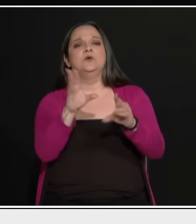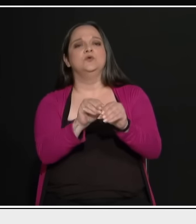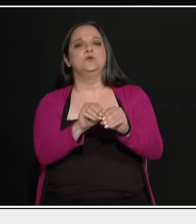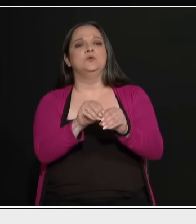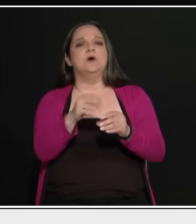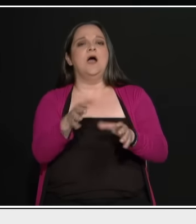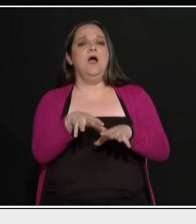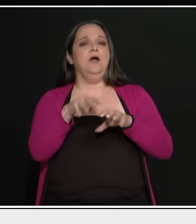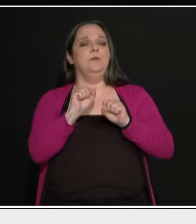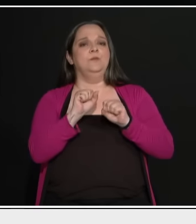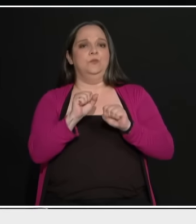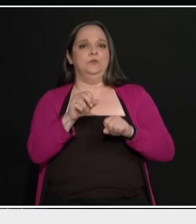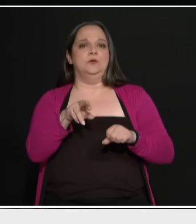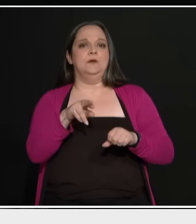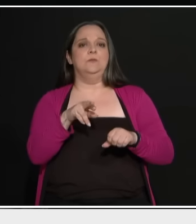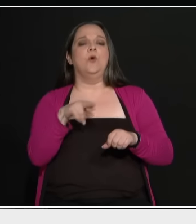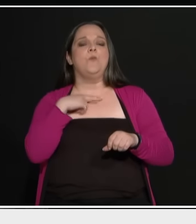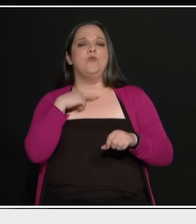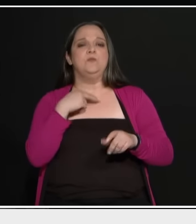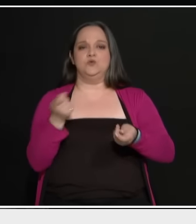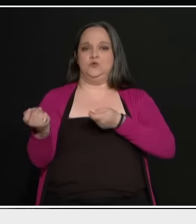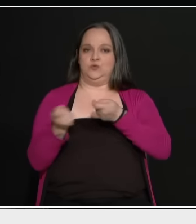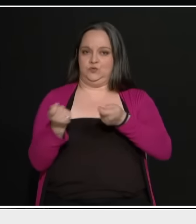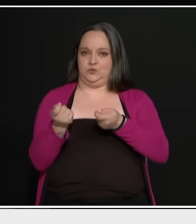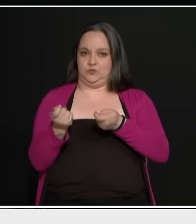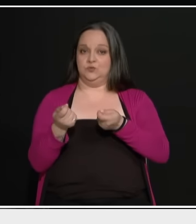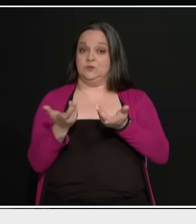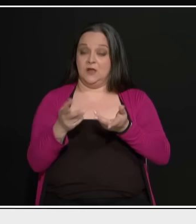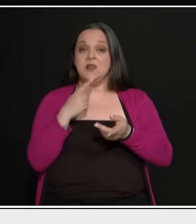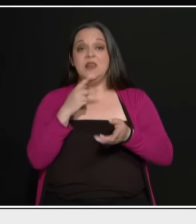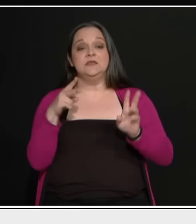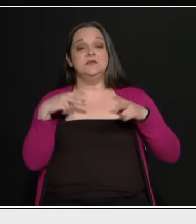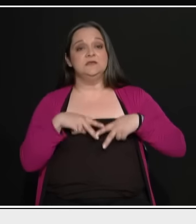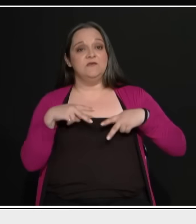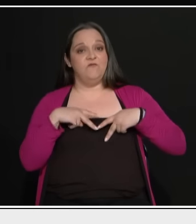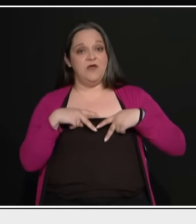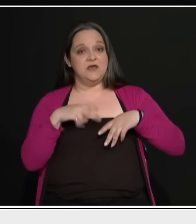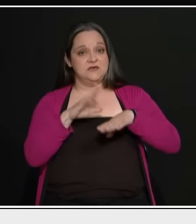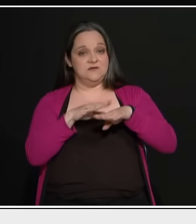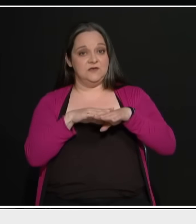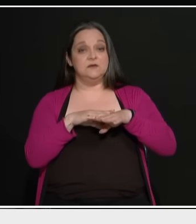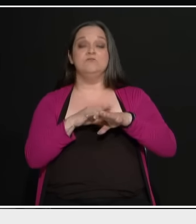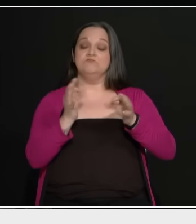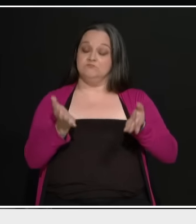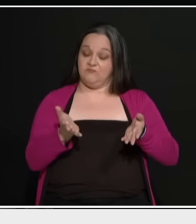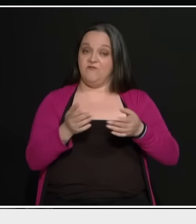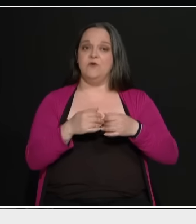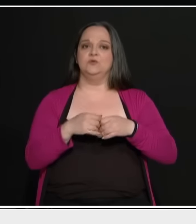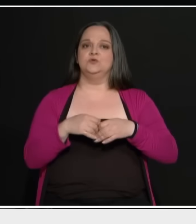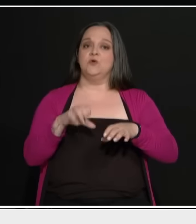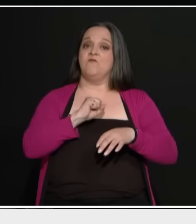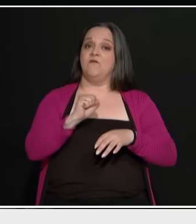κατευθύνεται από το Μητσοτάκη. Θαρρύνει η πολιτική ηγεσία του τόπου, η κυβέρνηση. Η κυβέρνηση θέλει η αποχή, διότι φοβάται μην πάνε στα άλλα κόμματα.